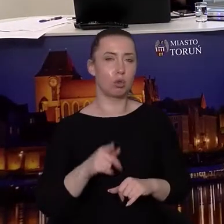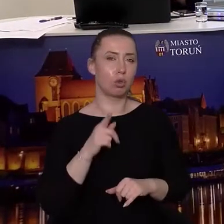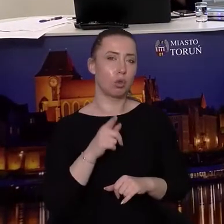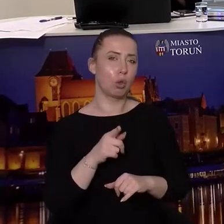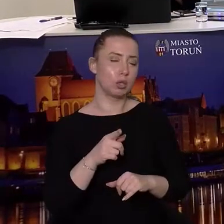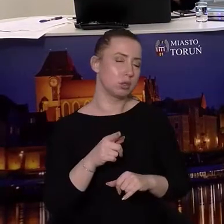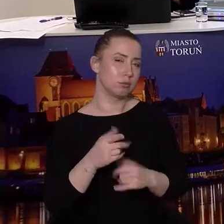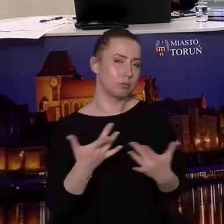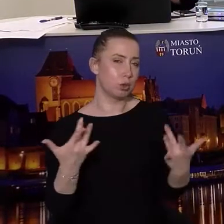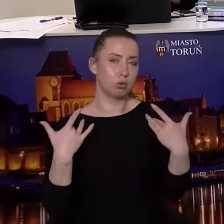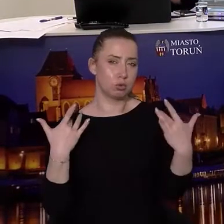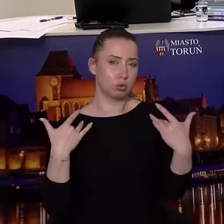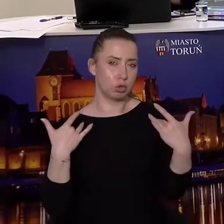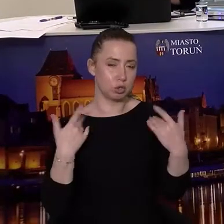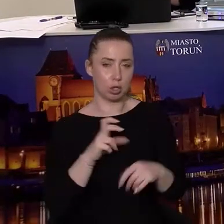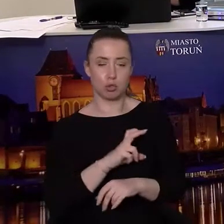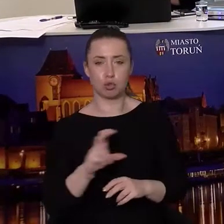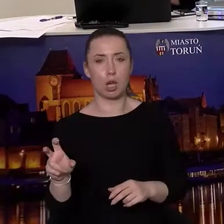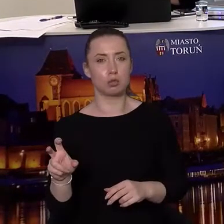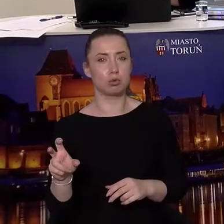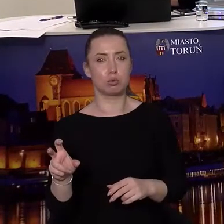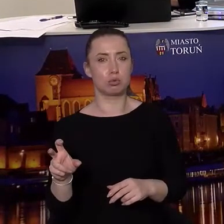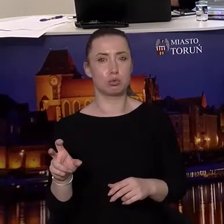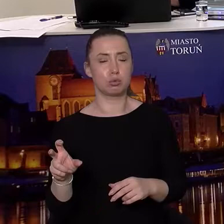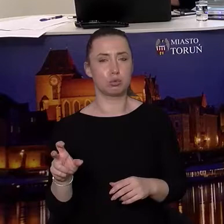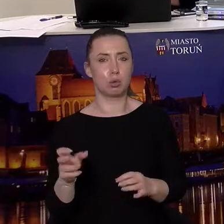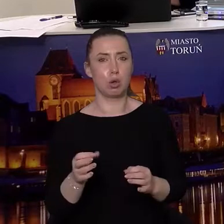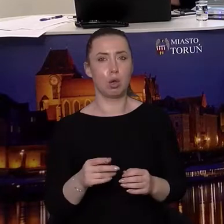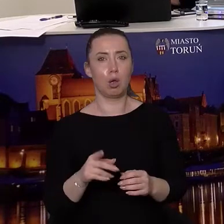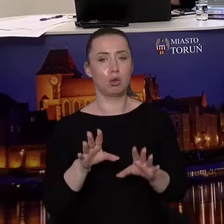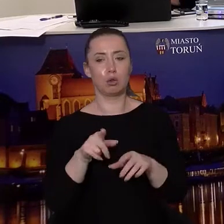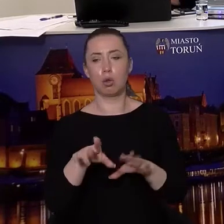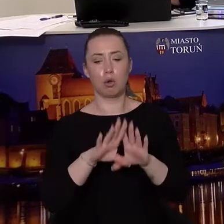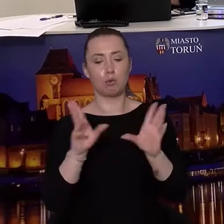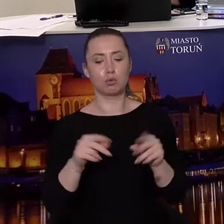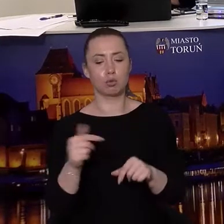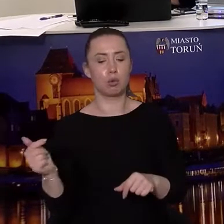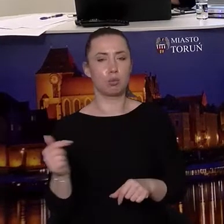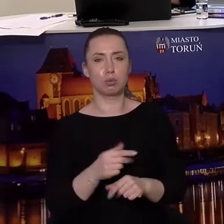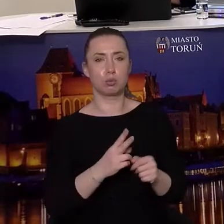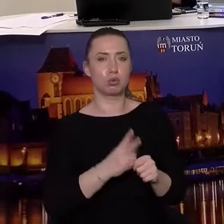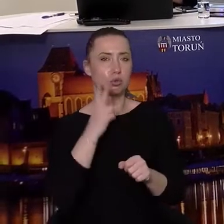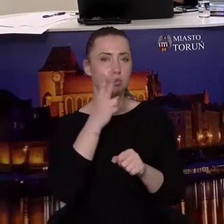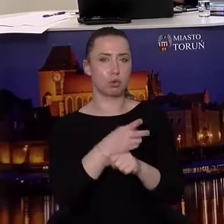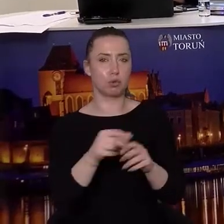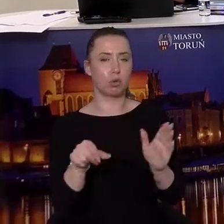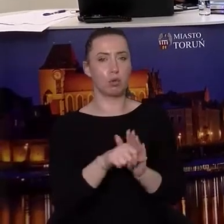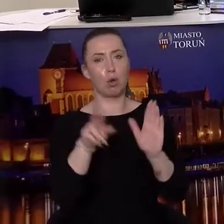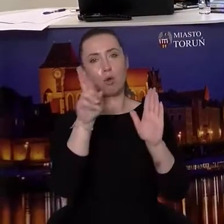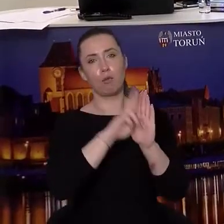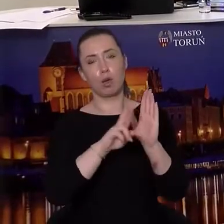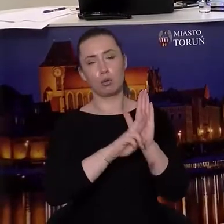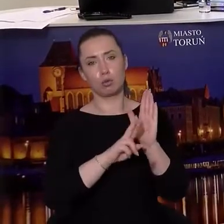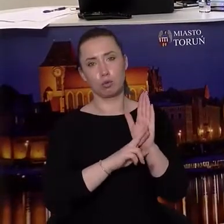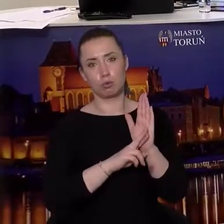rzeczywistość czasu epidemii czy pandemii, one też muszą być dostosowane do warunków, a więc tutaj zmiana